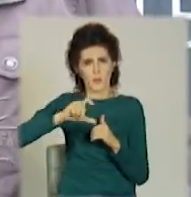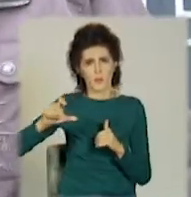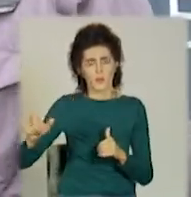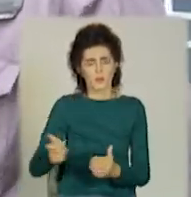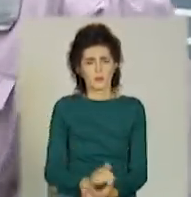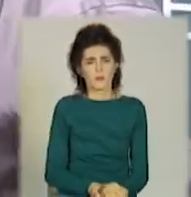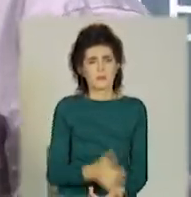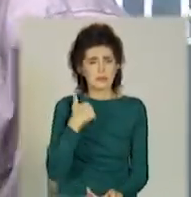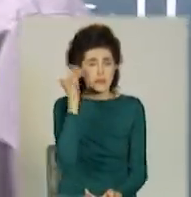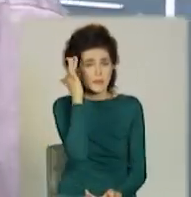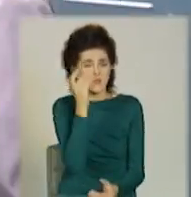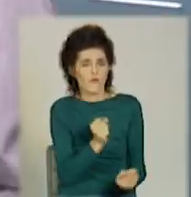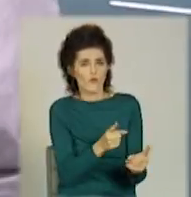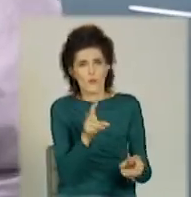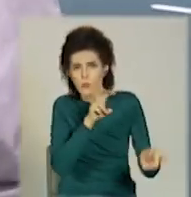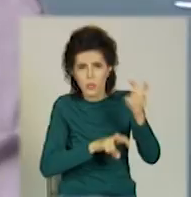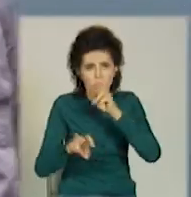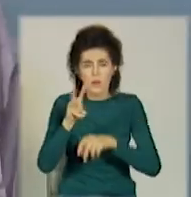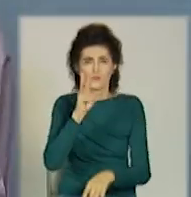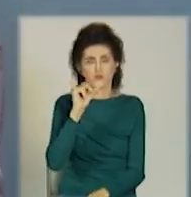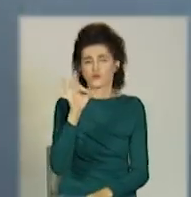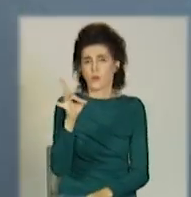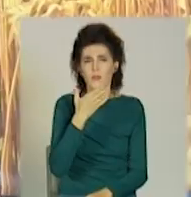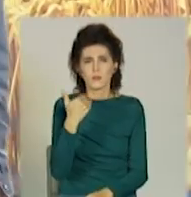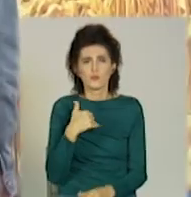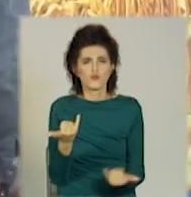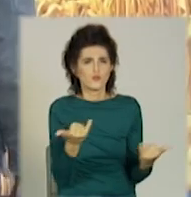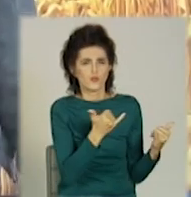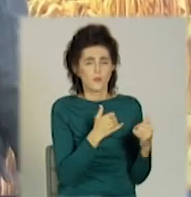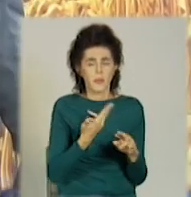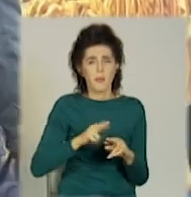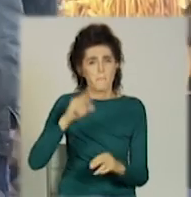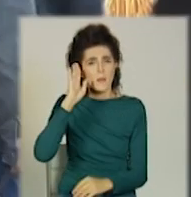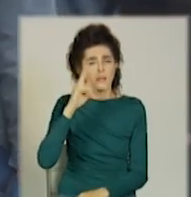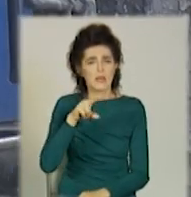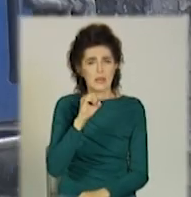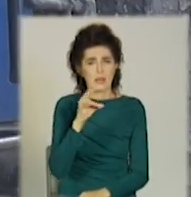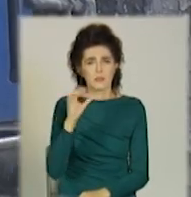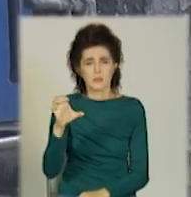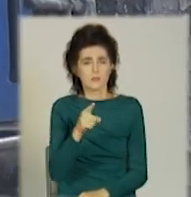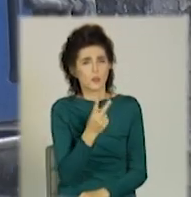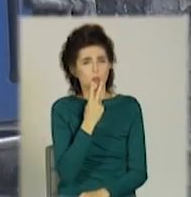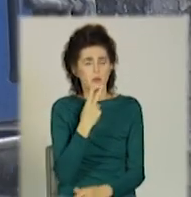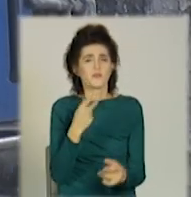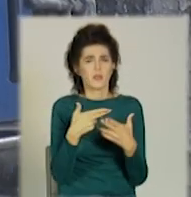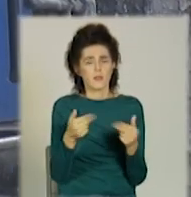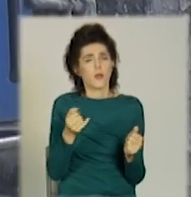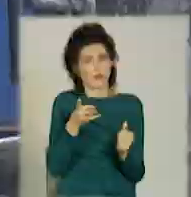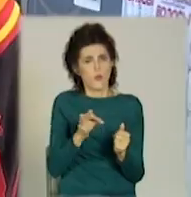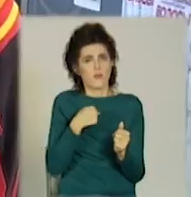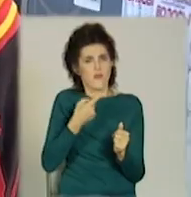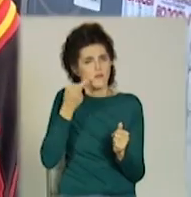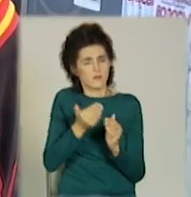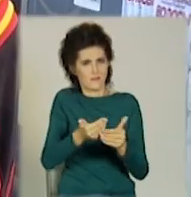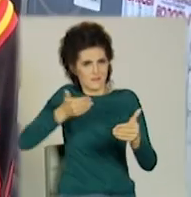Зібрався вибратися, я мені нахожу мусор. Зараз йду вибратися. А ось Денис курить, проте подалі від натовпу. Я